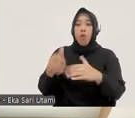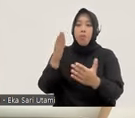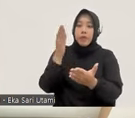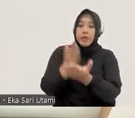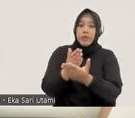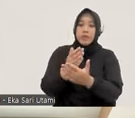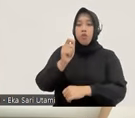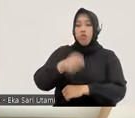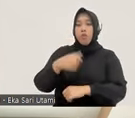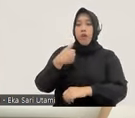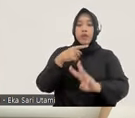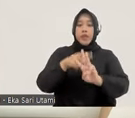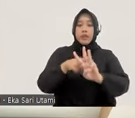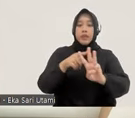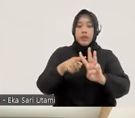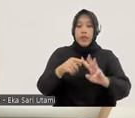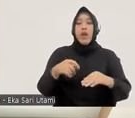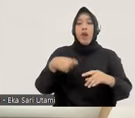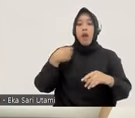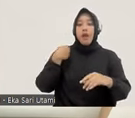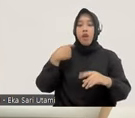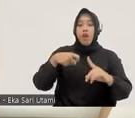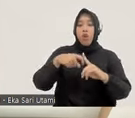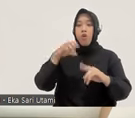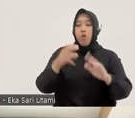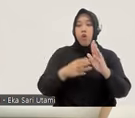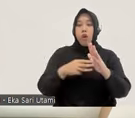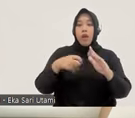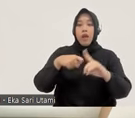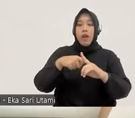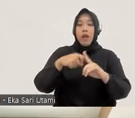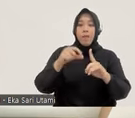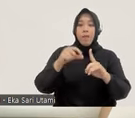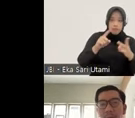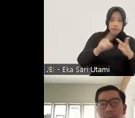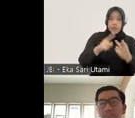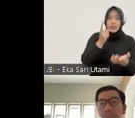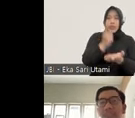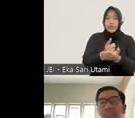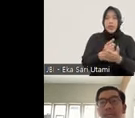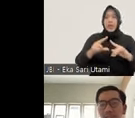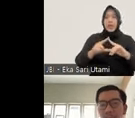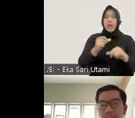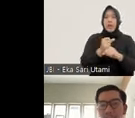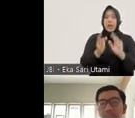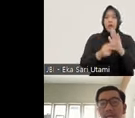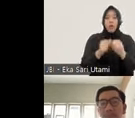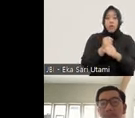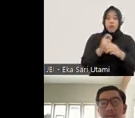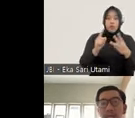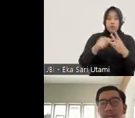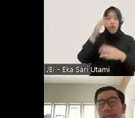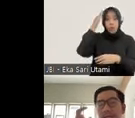Ada Komisi Pemberantasan Korupsi, kedua Kejaksaan Agung, ketiga Kepolisian Republik Indonesia.